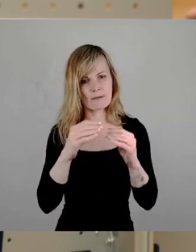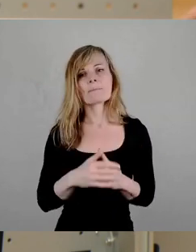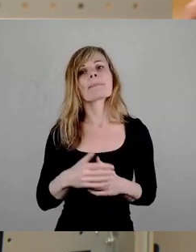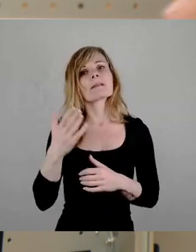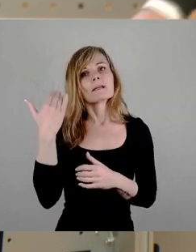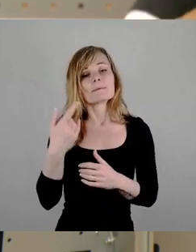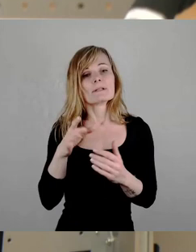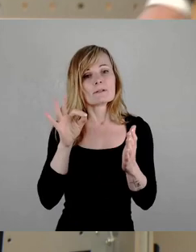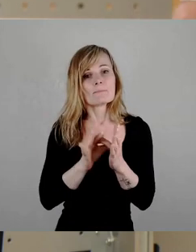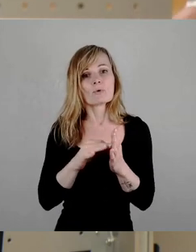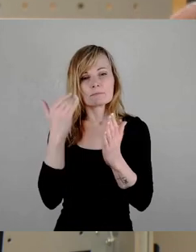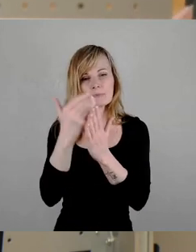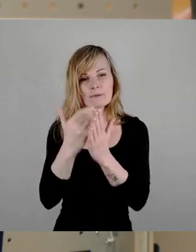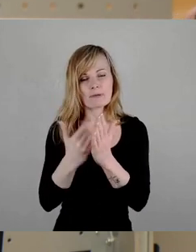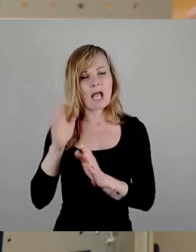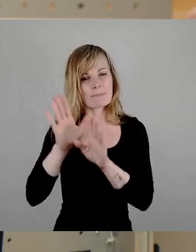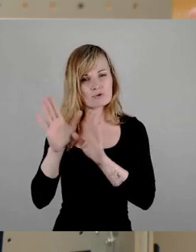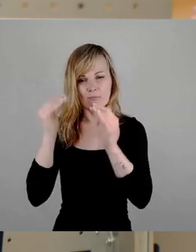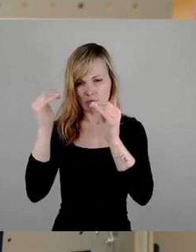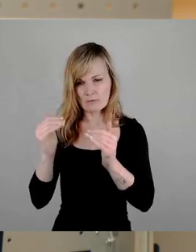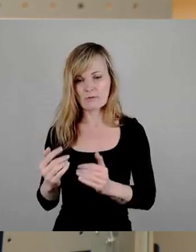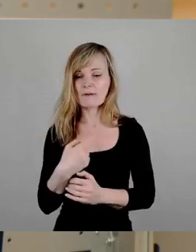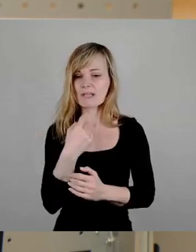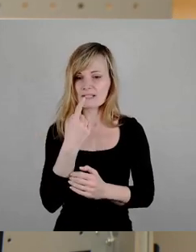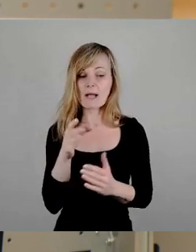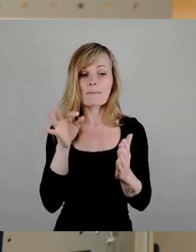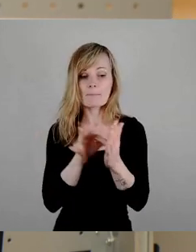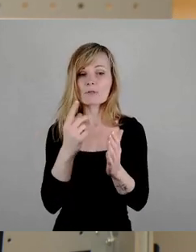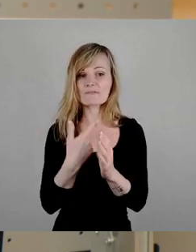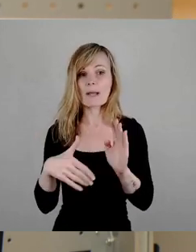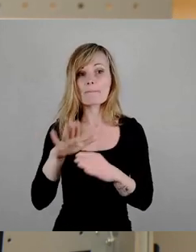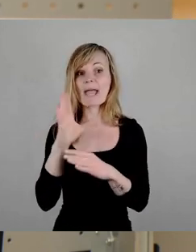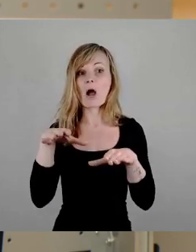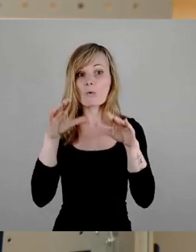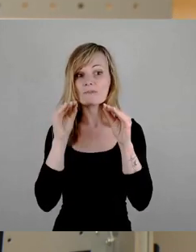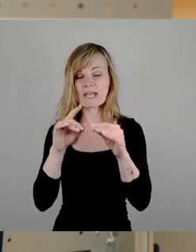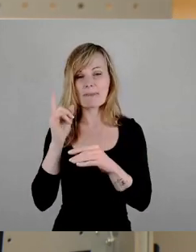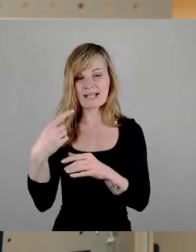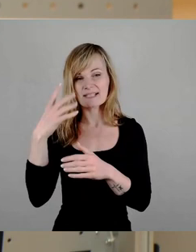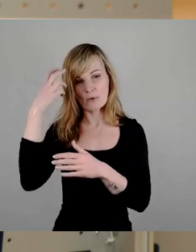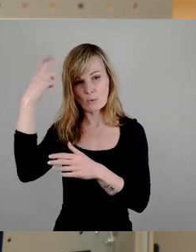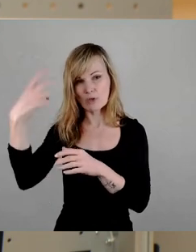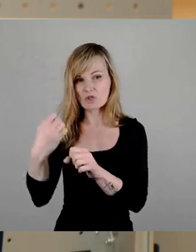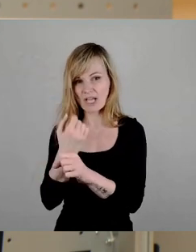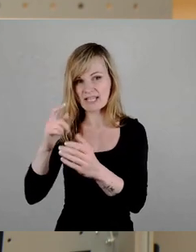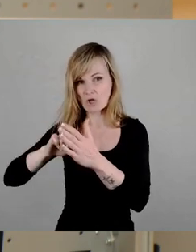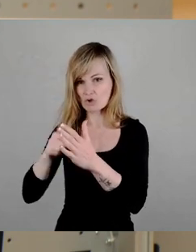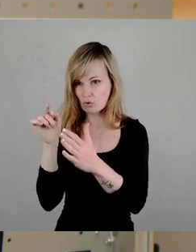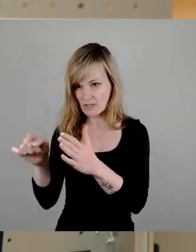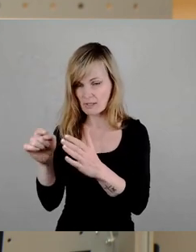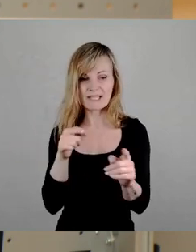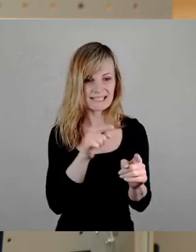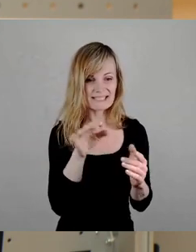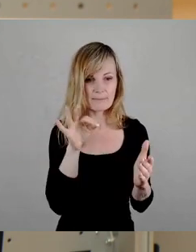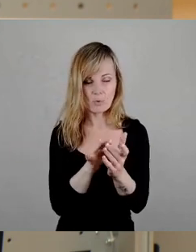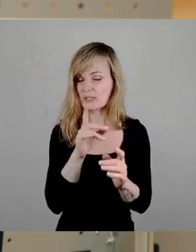punktweisen Abstimmung eben gesagt, wir stimmen dem Punkt, wir nehmen mehr auf, als dem Königsteiner Schlüssel zugewiesen werden, nicht zu, aus gerade